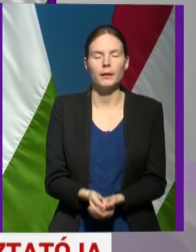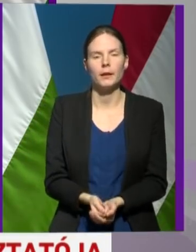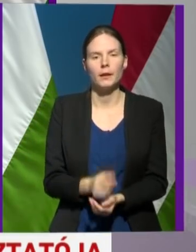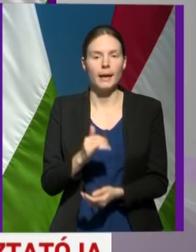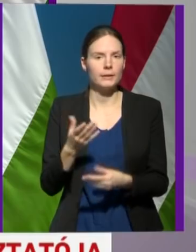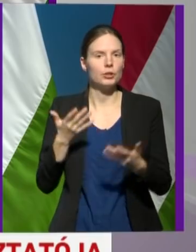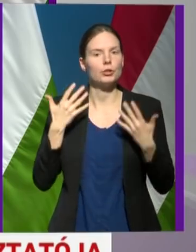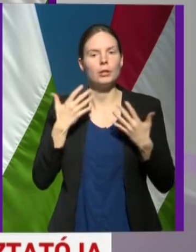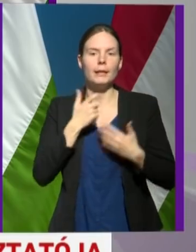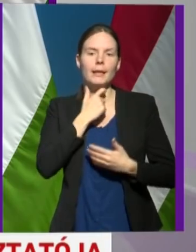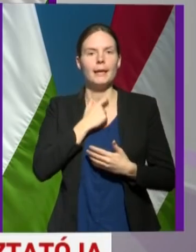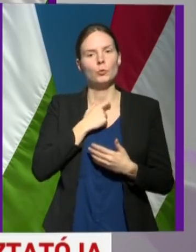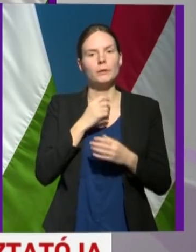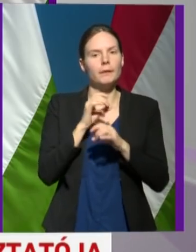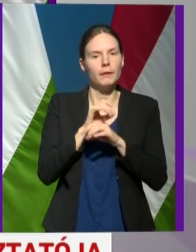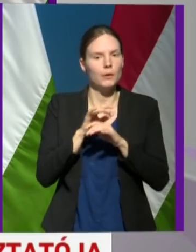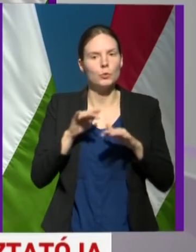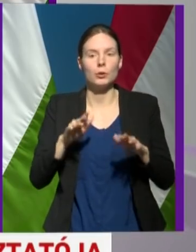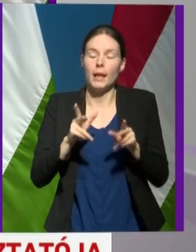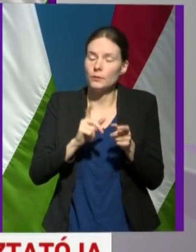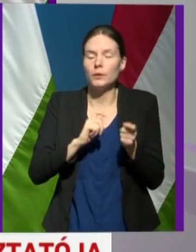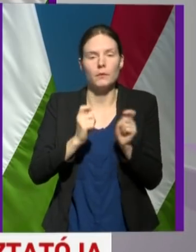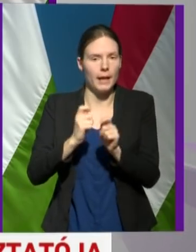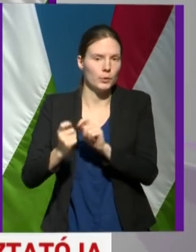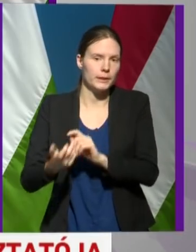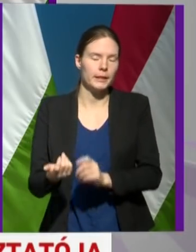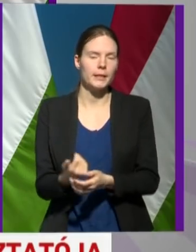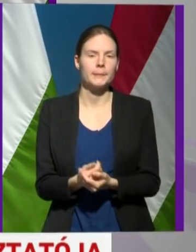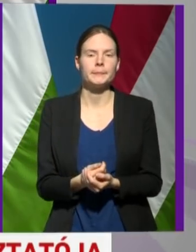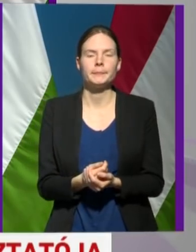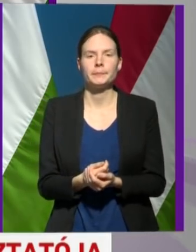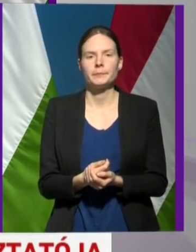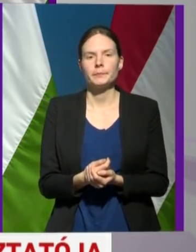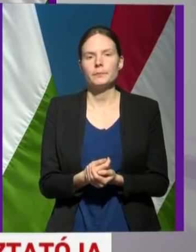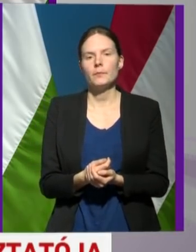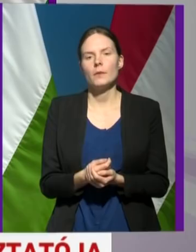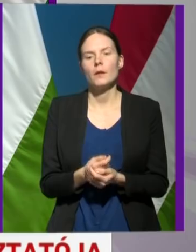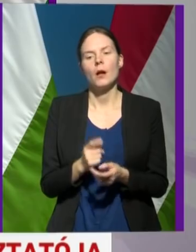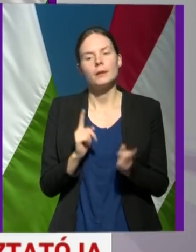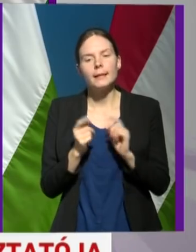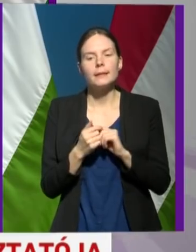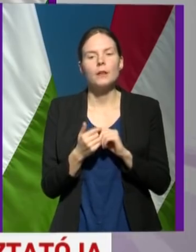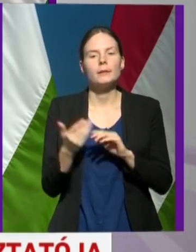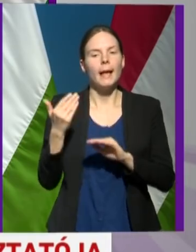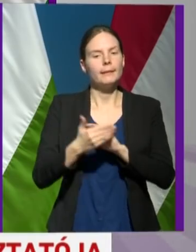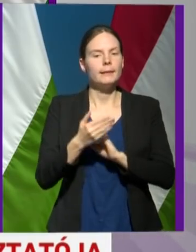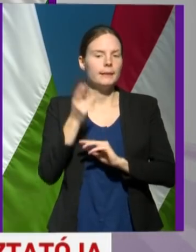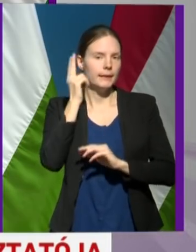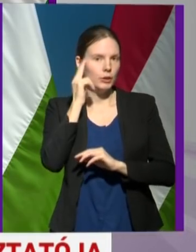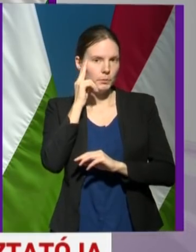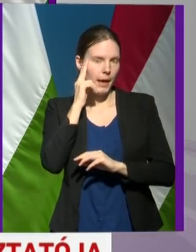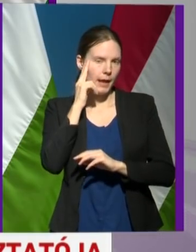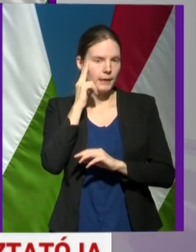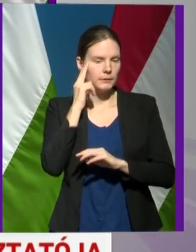léguti vírus, nagyon könnyen lehet, hogy változik. Azért az eddigi ismereteink alapján,